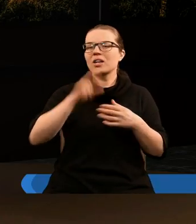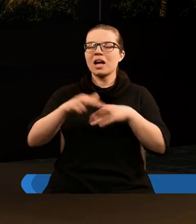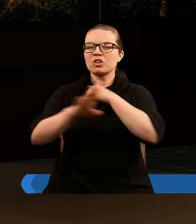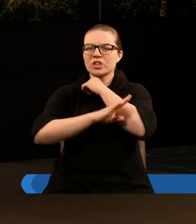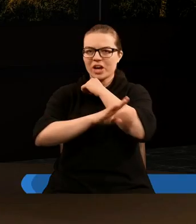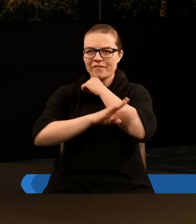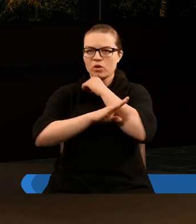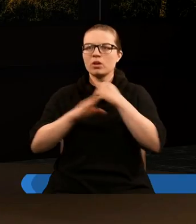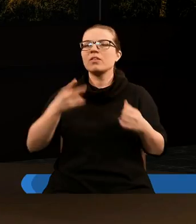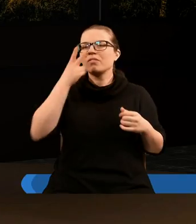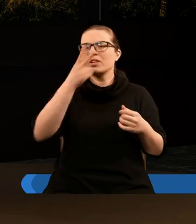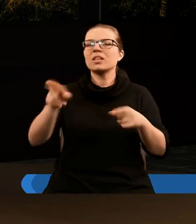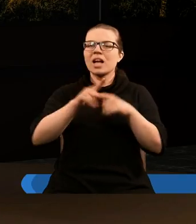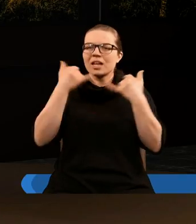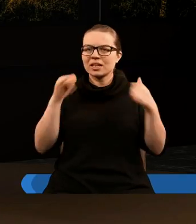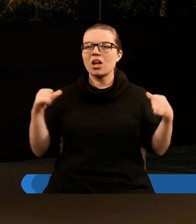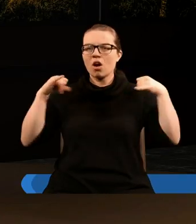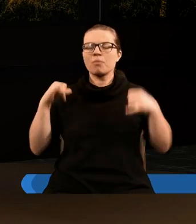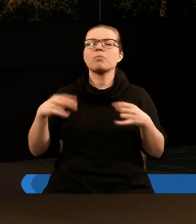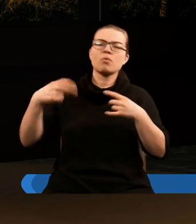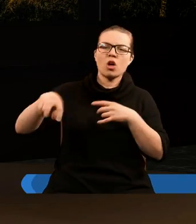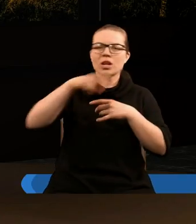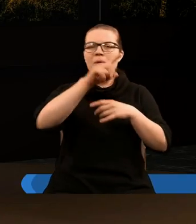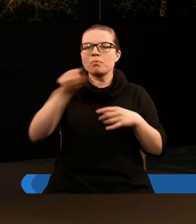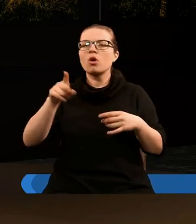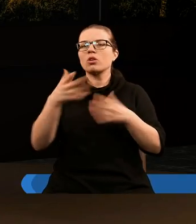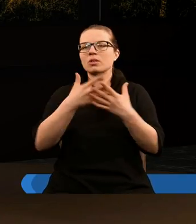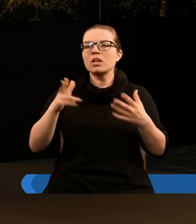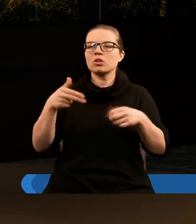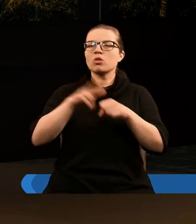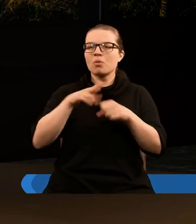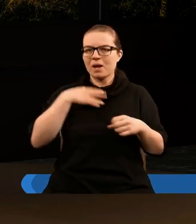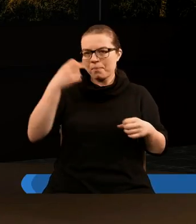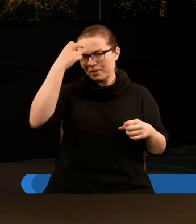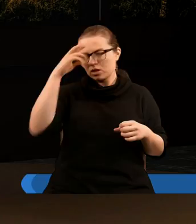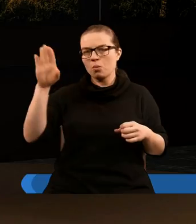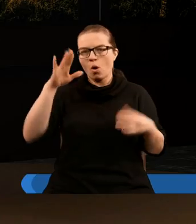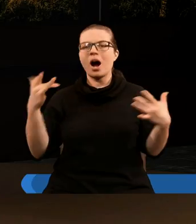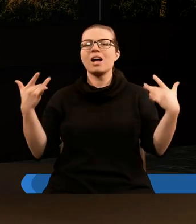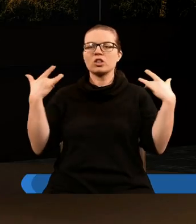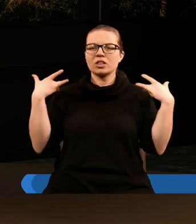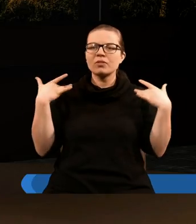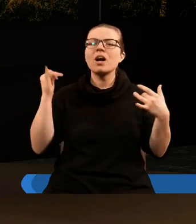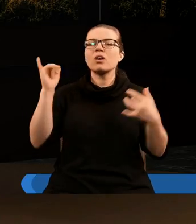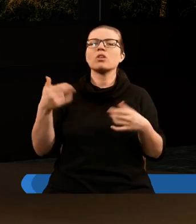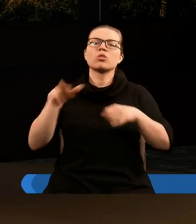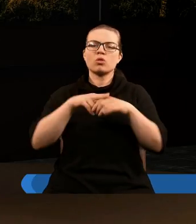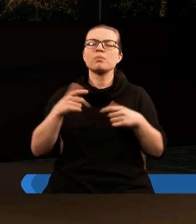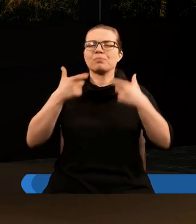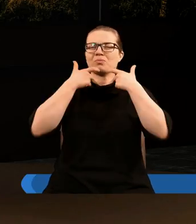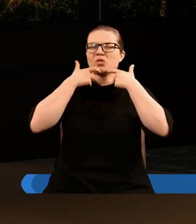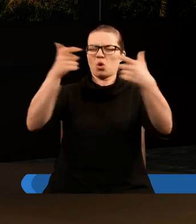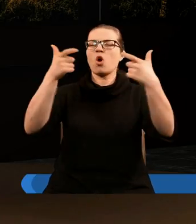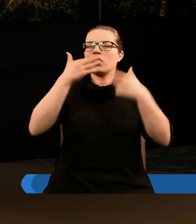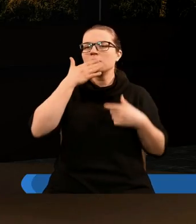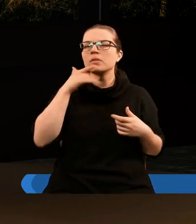żadne drzewo. Widziałam też innego anioła, wstępującego od wschodu słońca, który miał pieczęć Boga żywego, i który zawało głosem